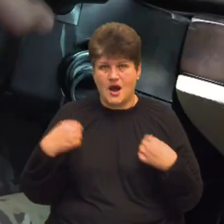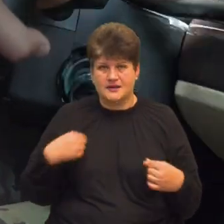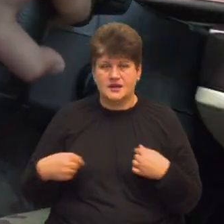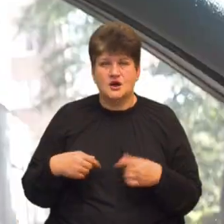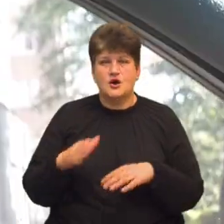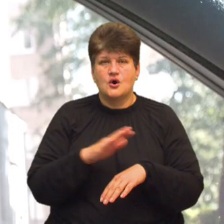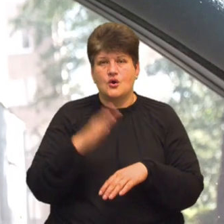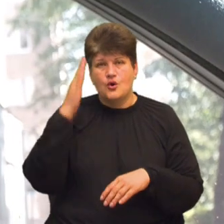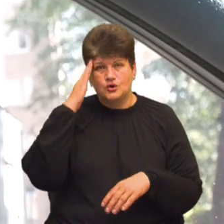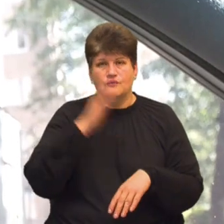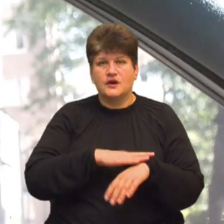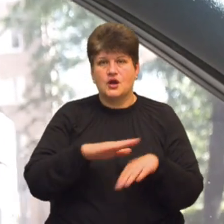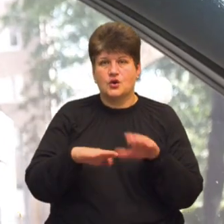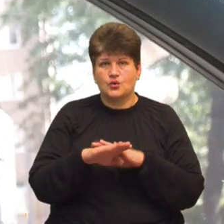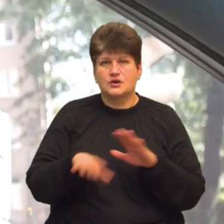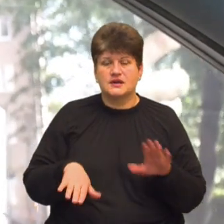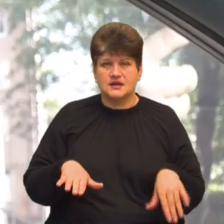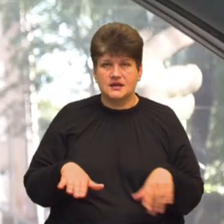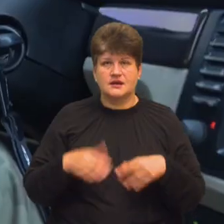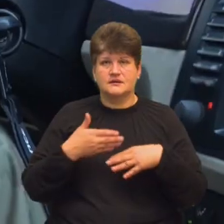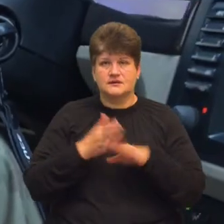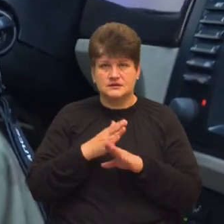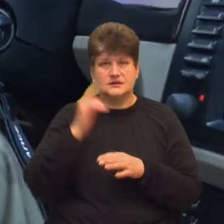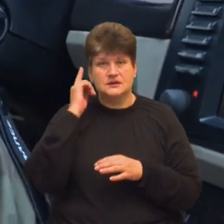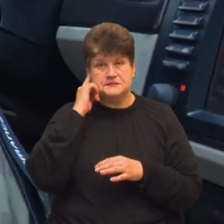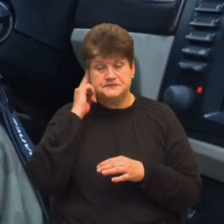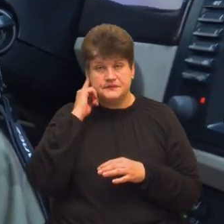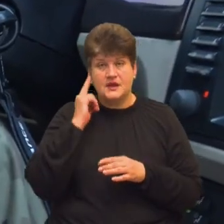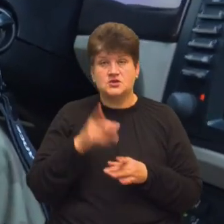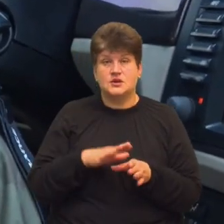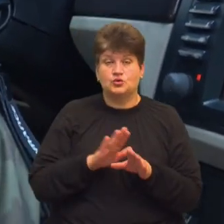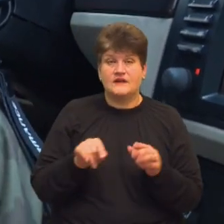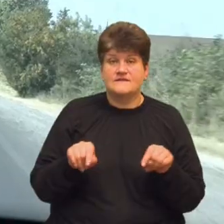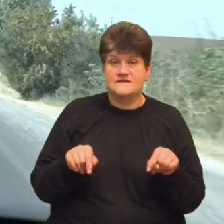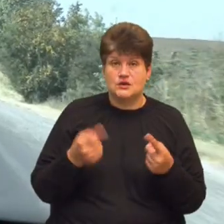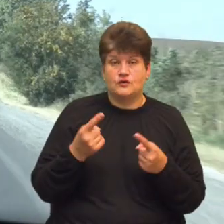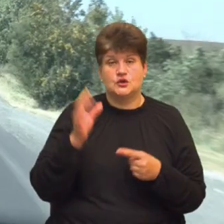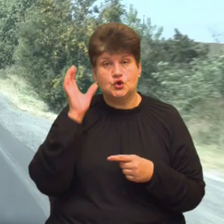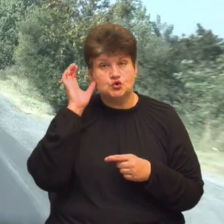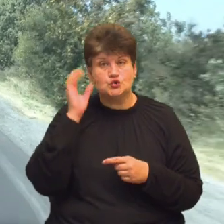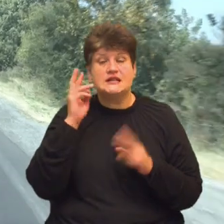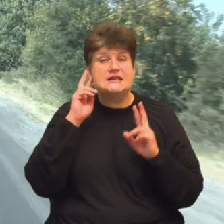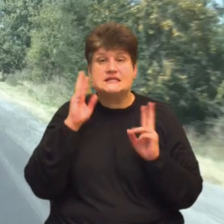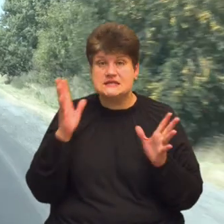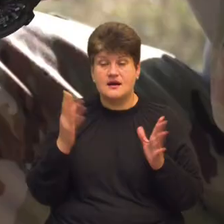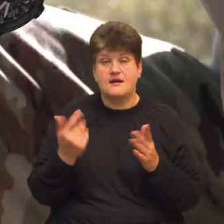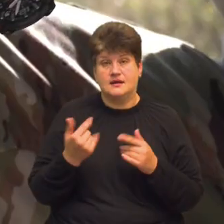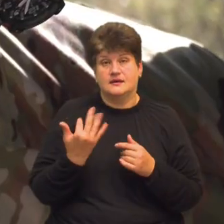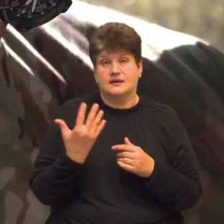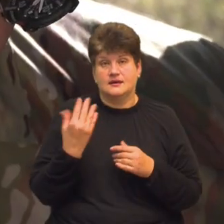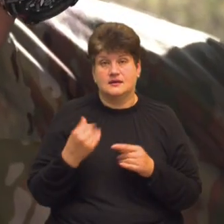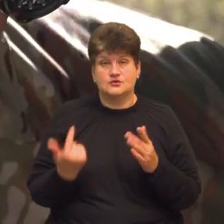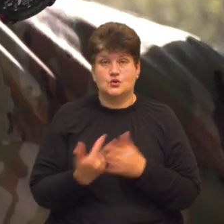діагностували розрив вушної перетинки та контузію. Чи відновиться колись його слух повністю, чоловік не знає. Проте за кілька днів знову поїде на фронт.